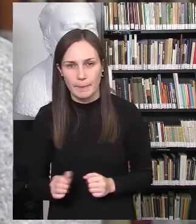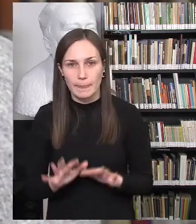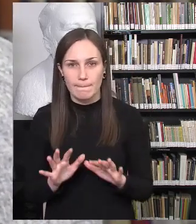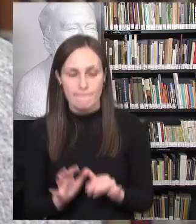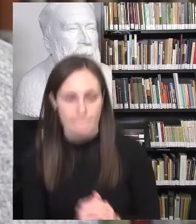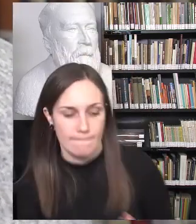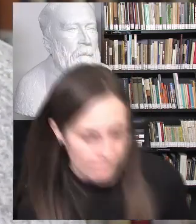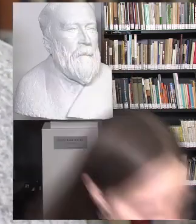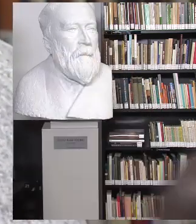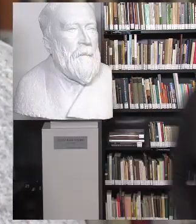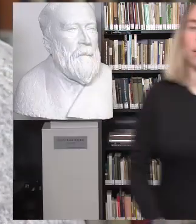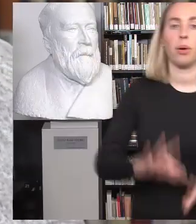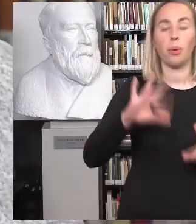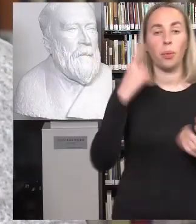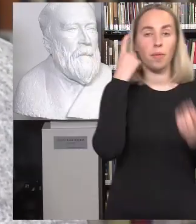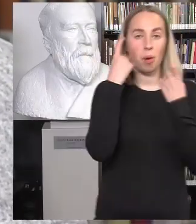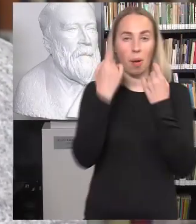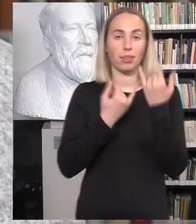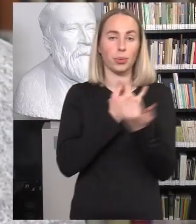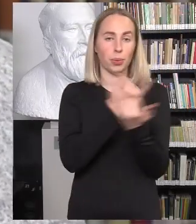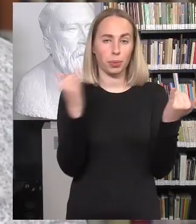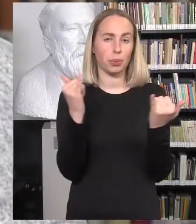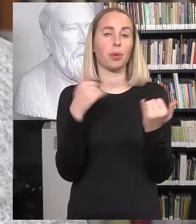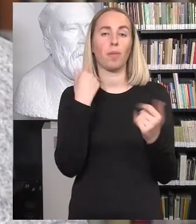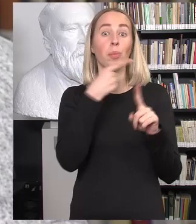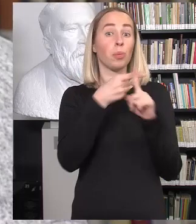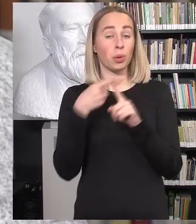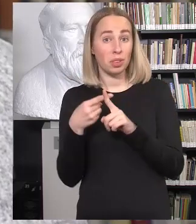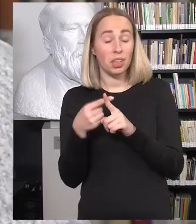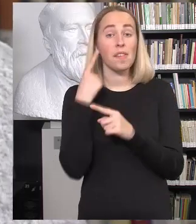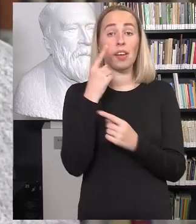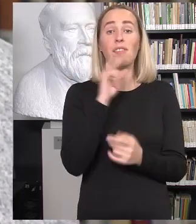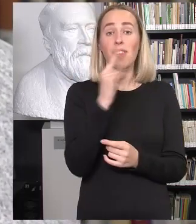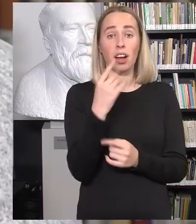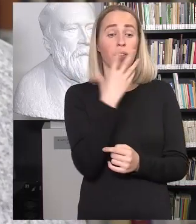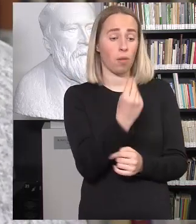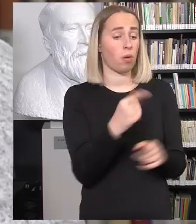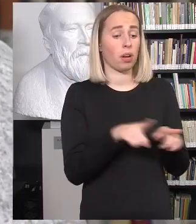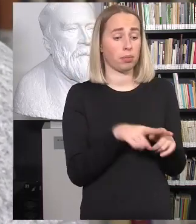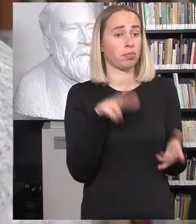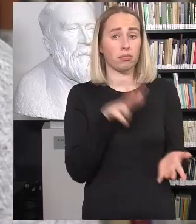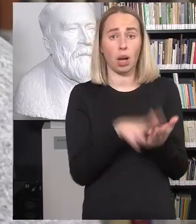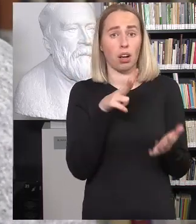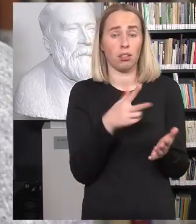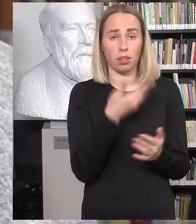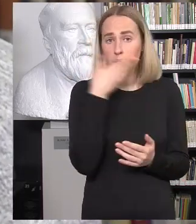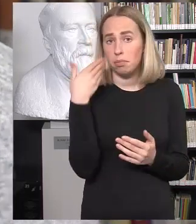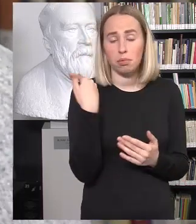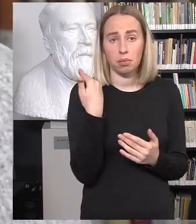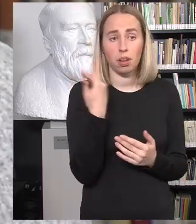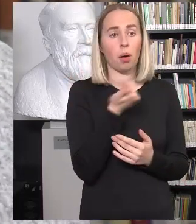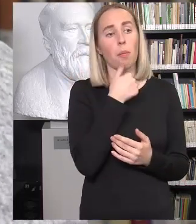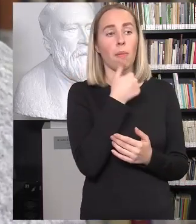nekalbama pozityvi informacija, ir vaikai negauna savęs patvirtinimo, kad gali būti ir taip,